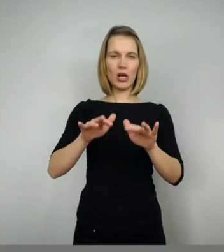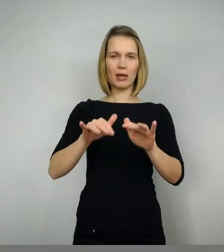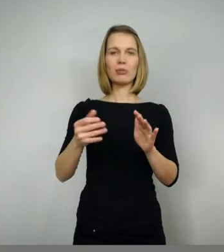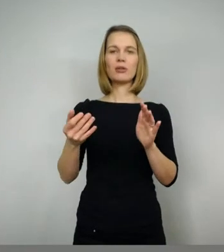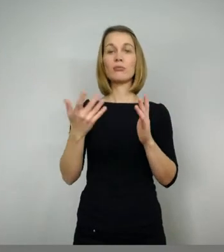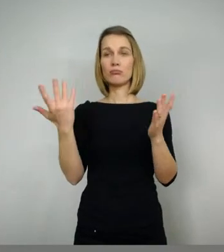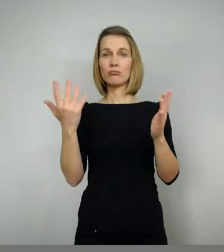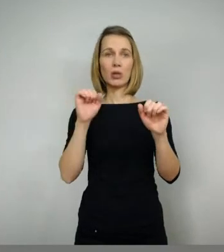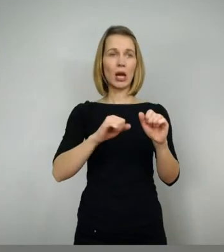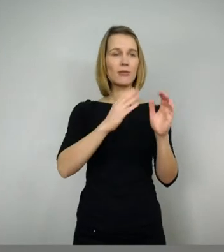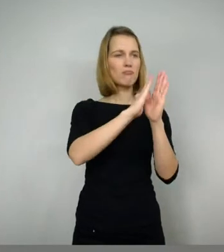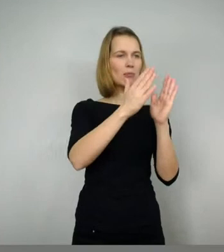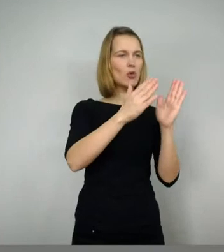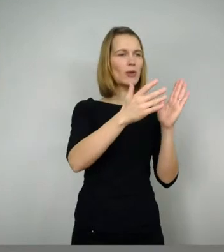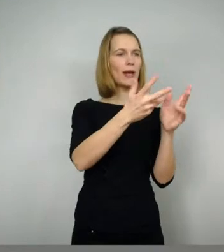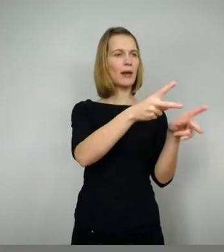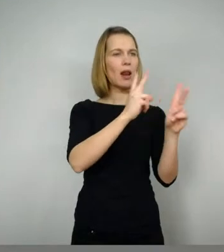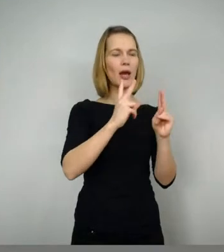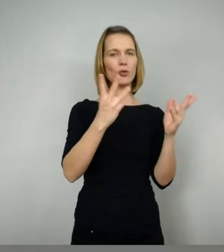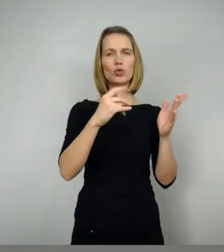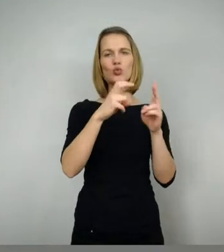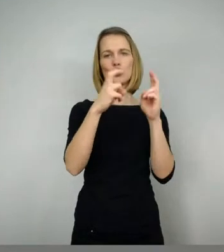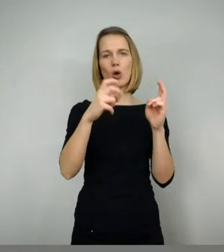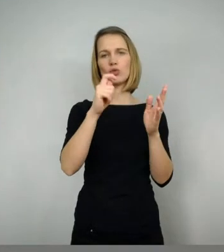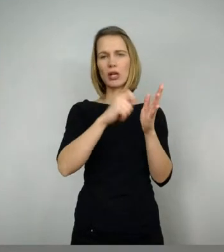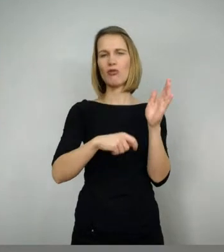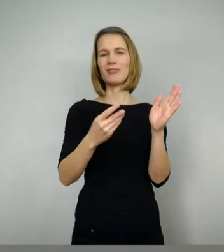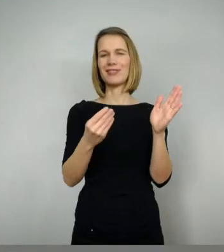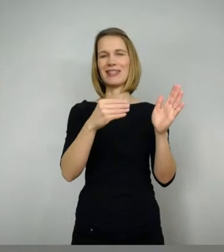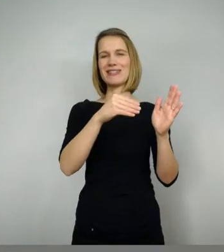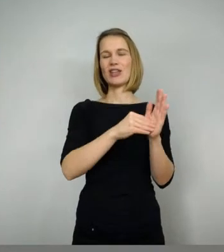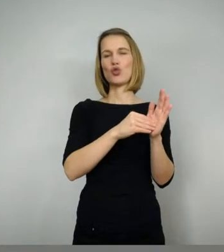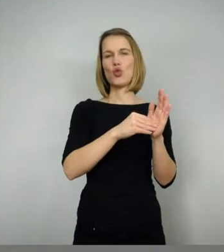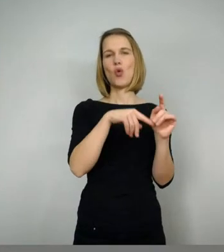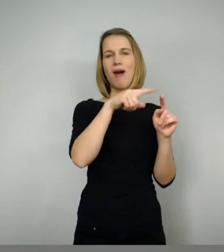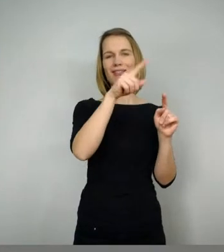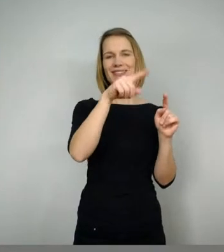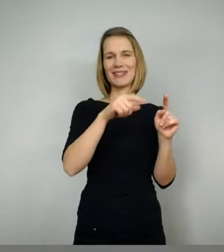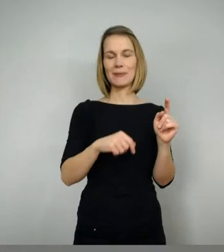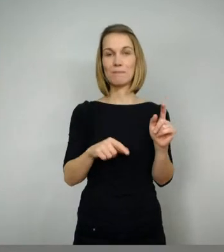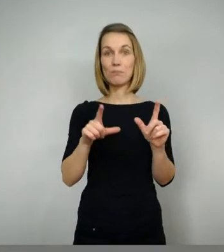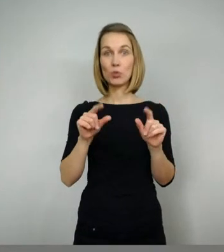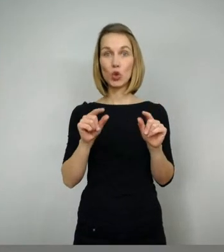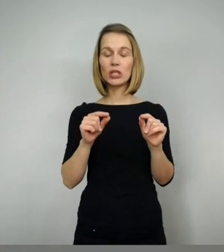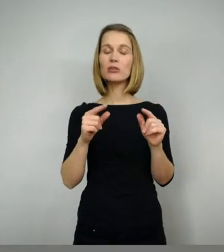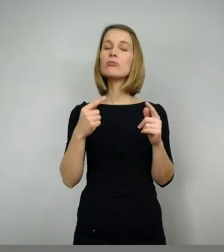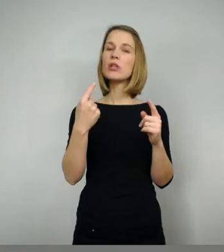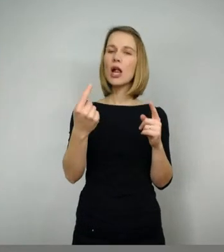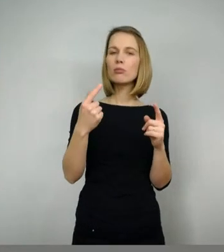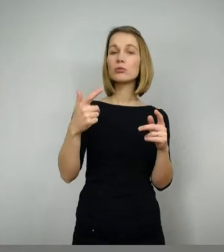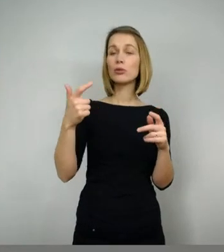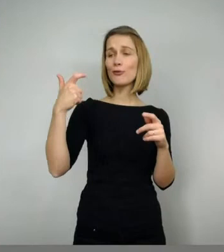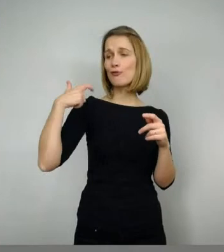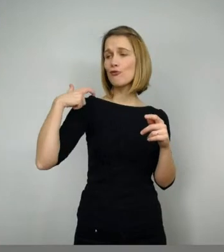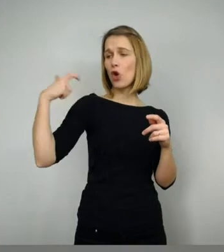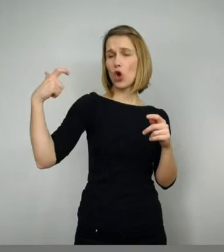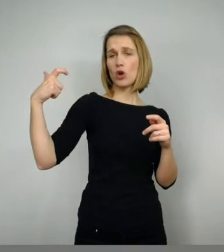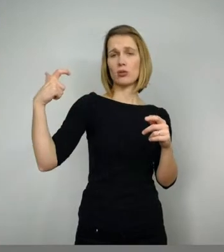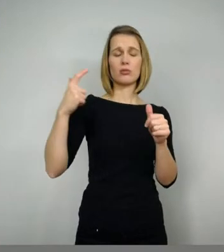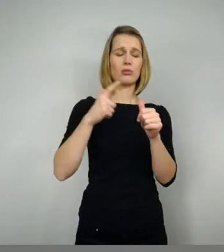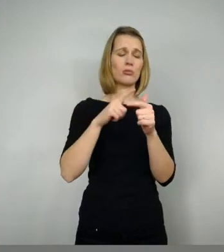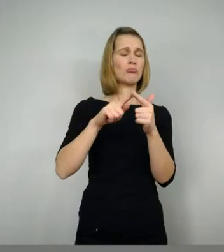um es zu Hause zu lesen. Also Dietrich, ein lobreicher Fürst, der Beste überhaupt,